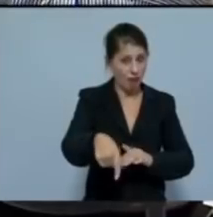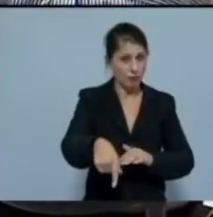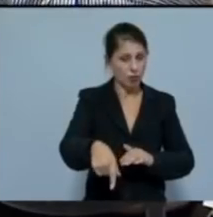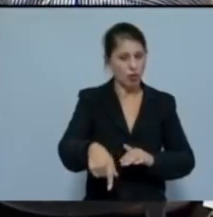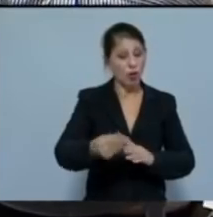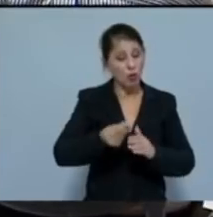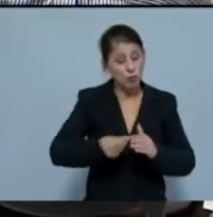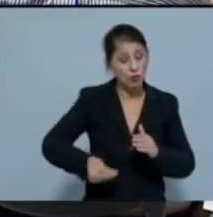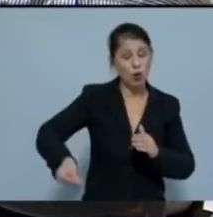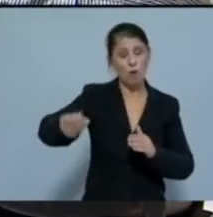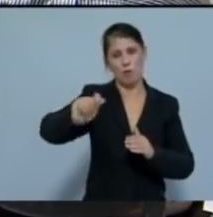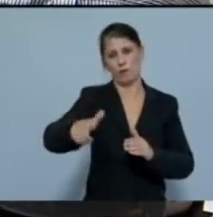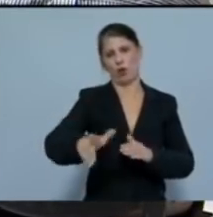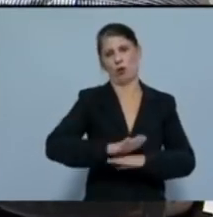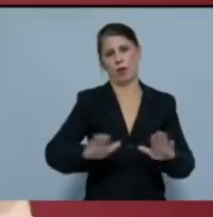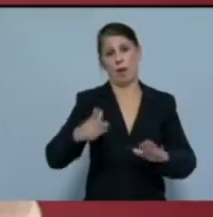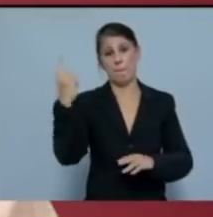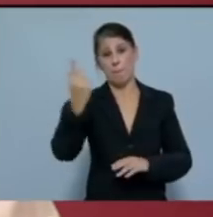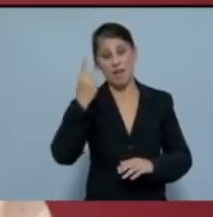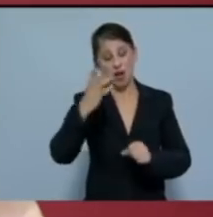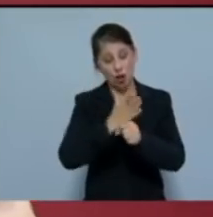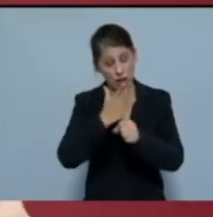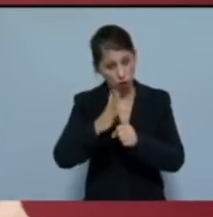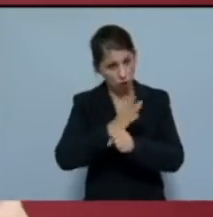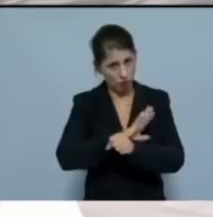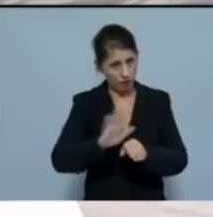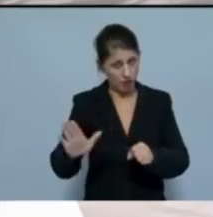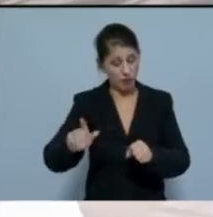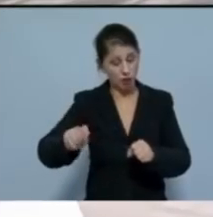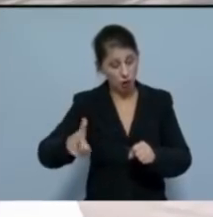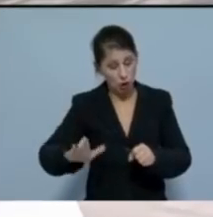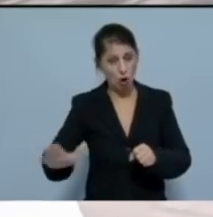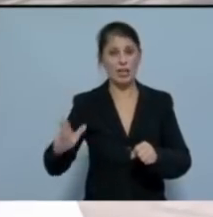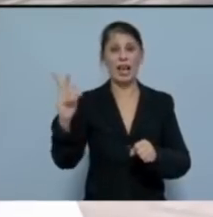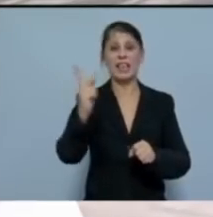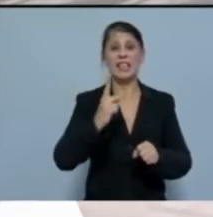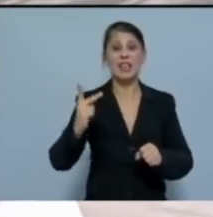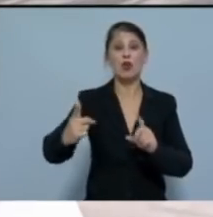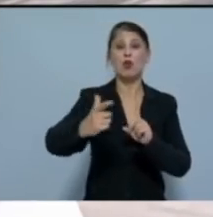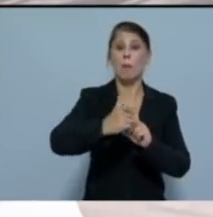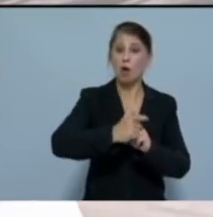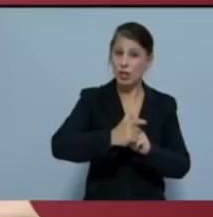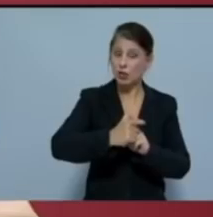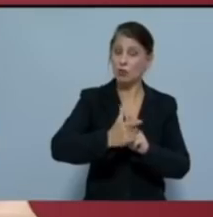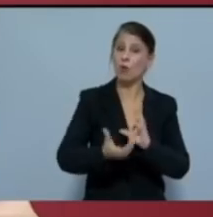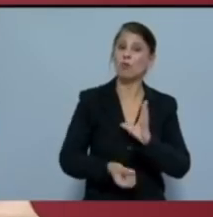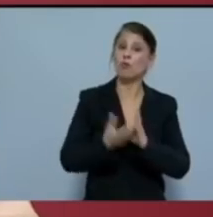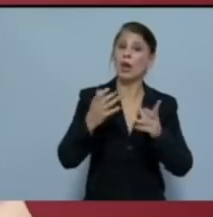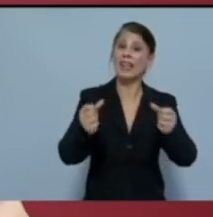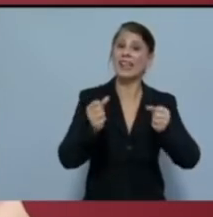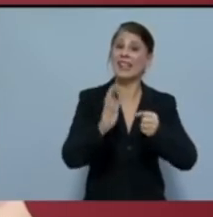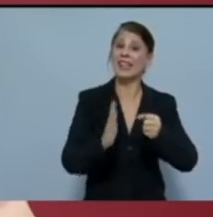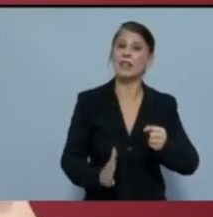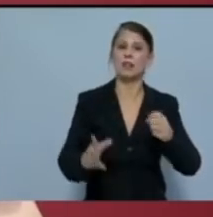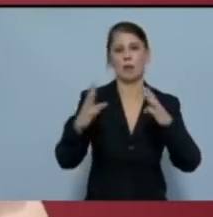εξαθλίωση, σε περιβαλλοντική καταστροφή, φτώχεια, κοινωνικούς αποκλεισμούς, νέα κρίση και